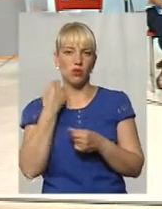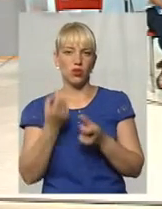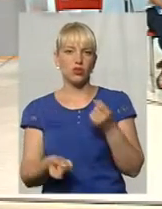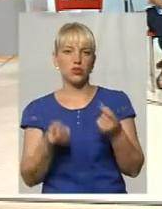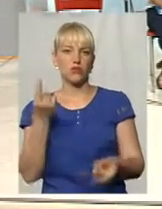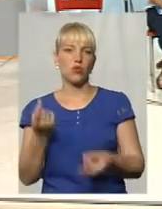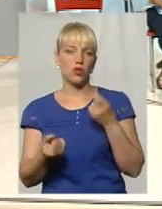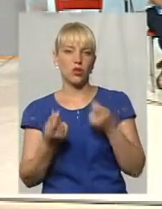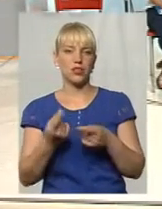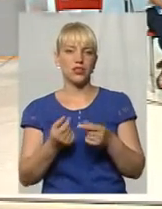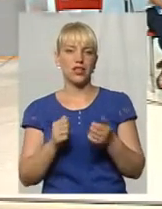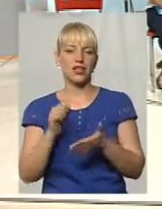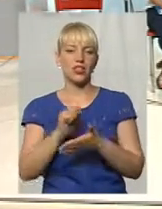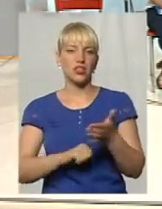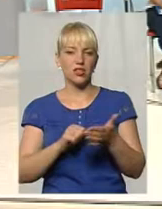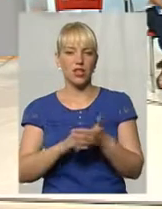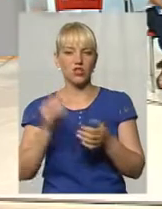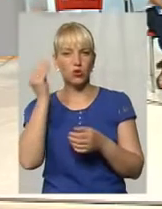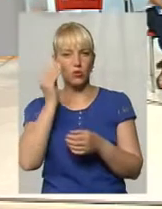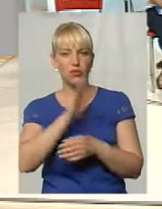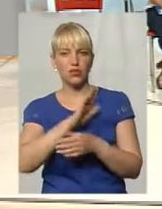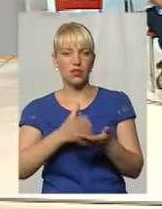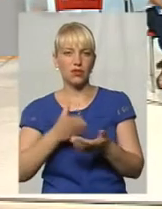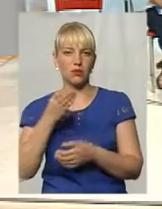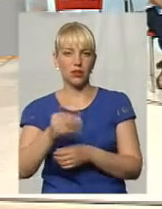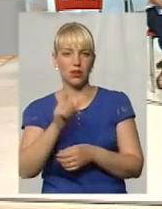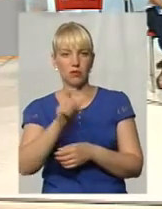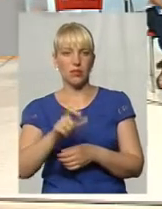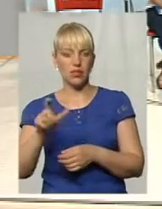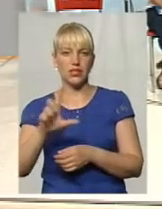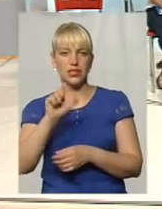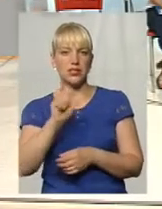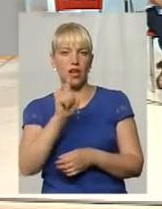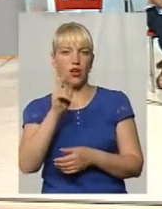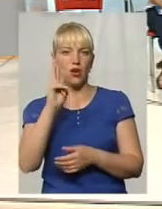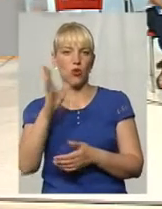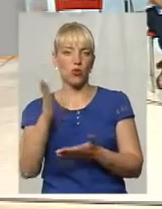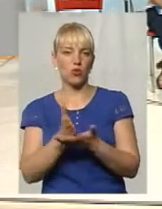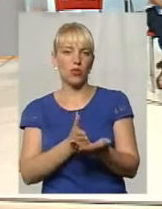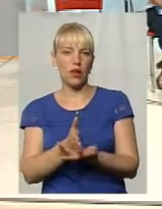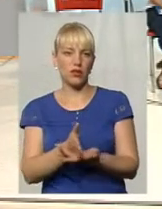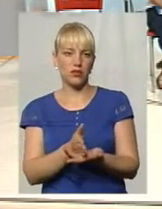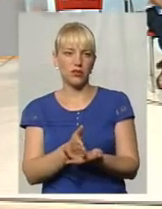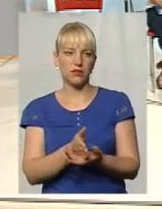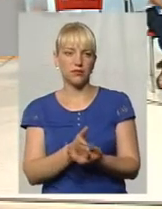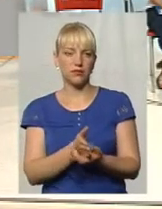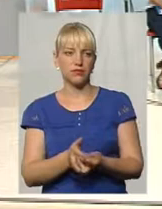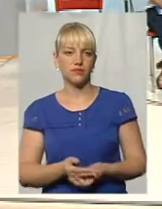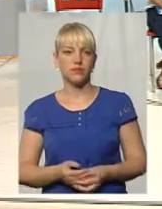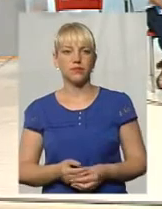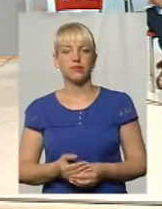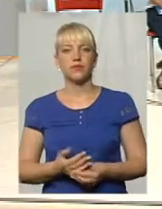через умисну несплату мешканцями за комунальні? Дякую за запитання.